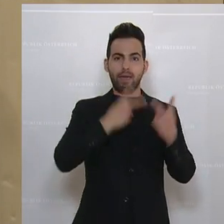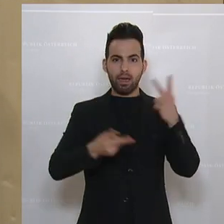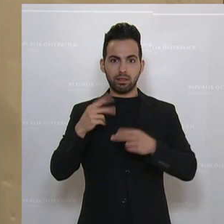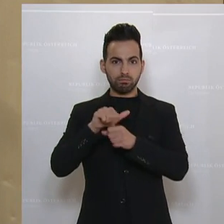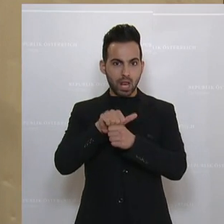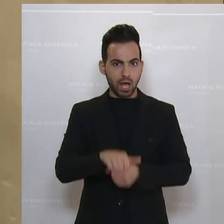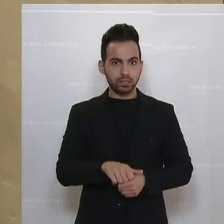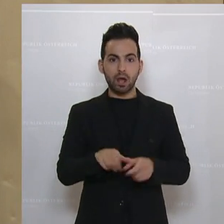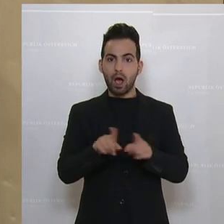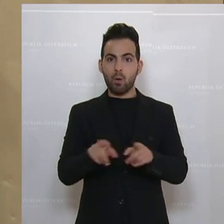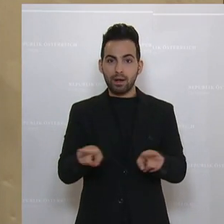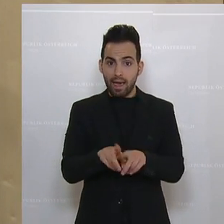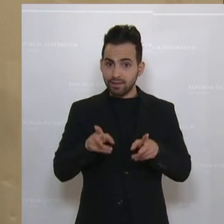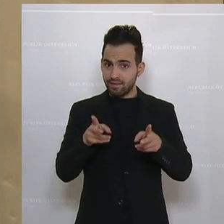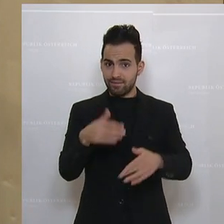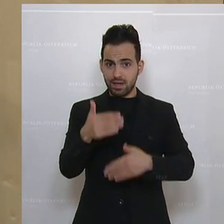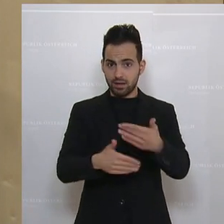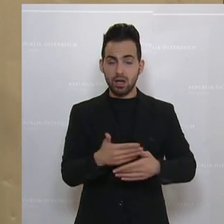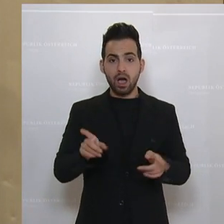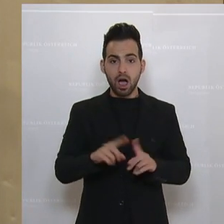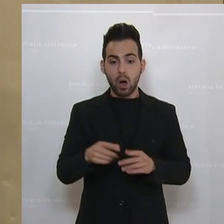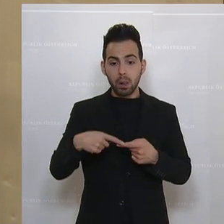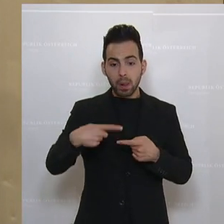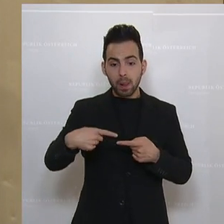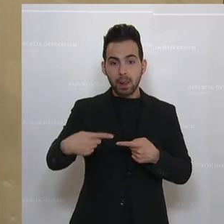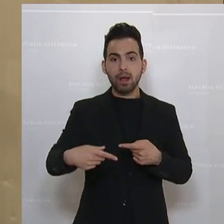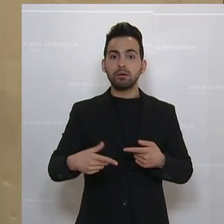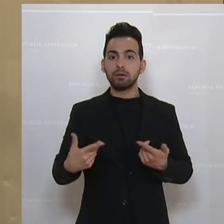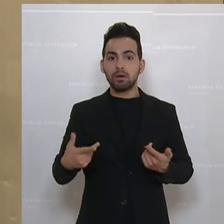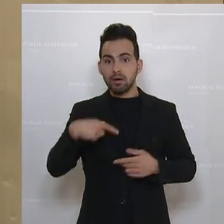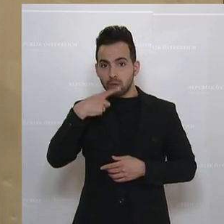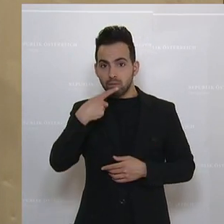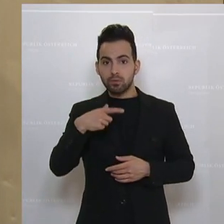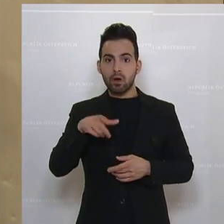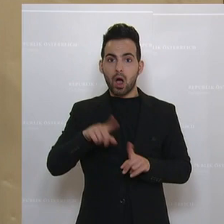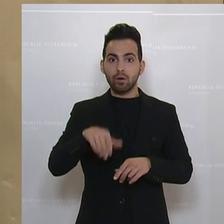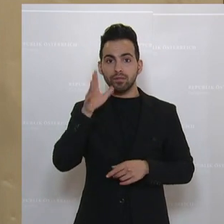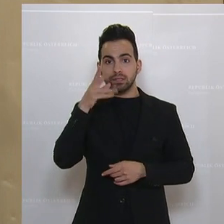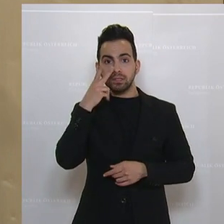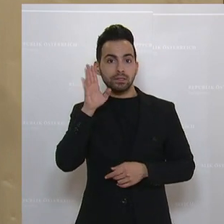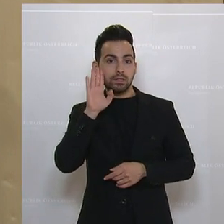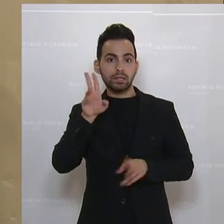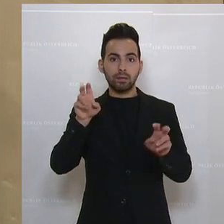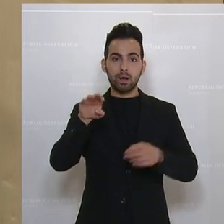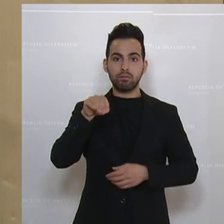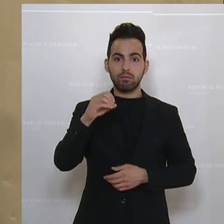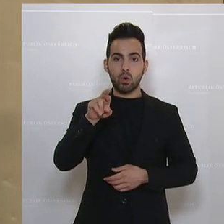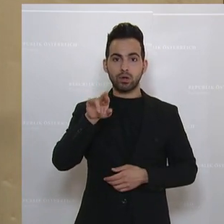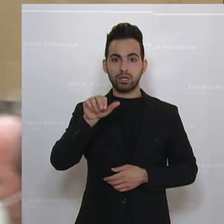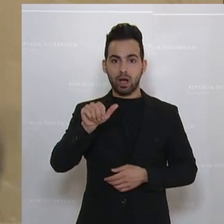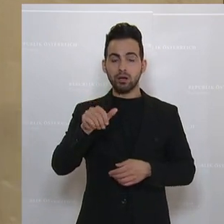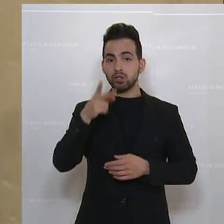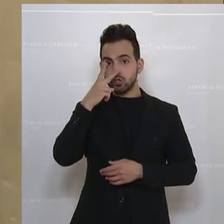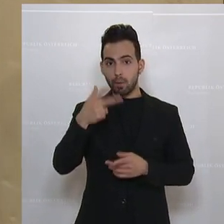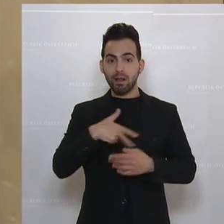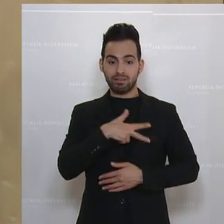wie wir, hier auch den gleichen Weg gehen. Und Sie werden wahrscheinlich in den folgenden Wortmeldungen vielleicht auch noch das Thema Moria zum Beispiel ansprechen. Und schauen Sie da zum